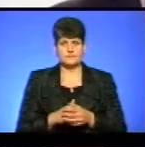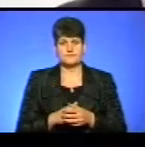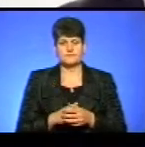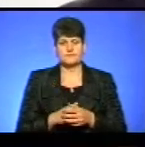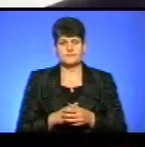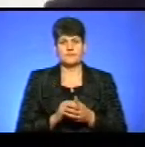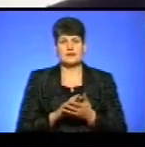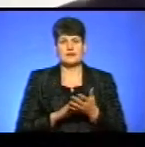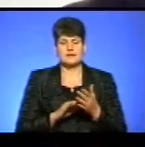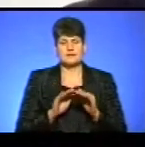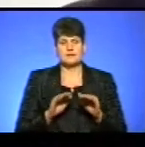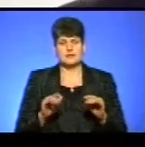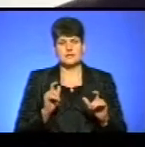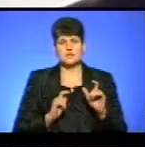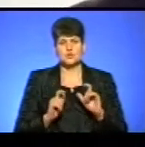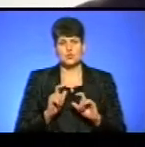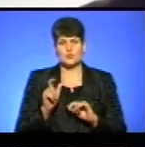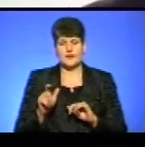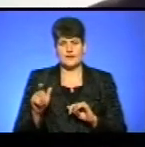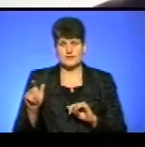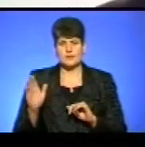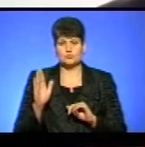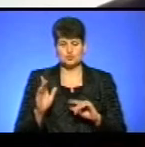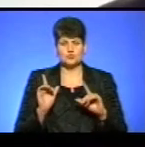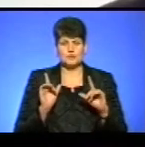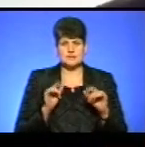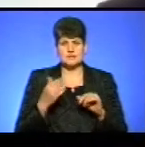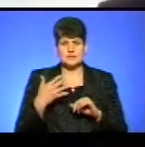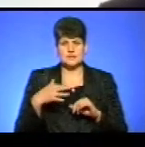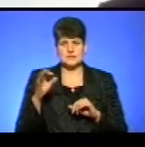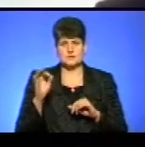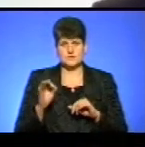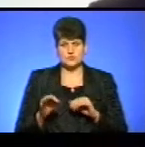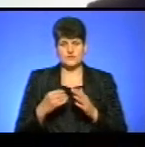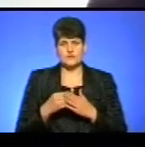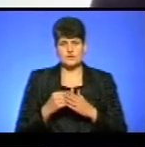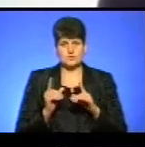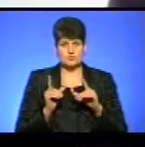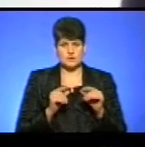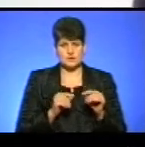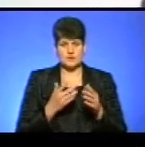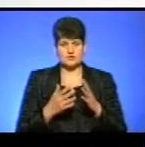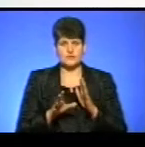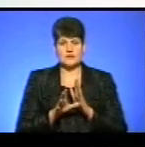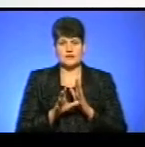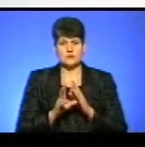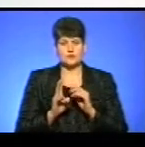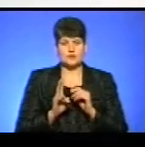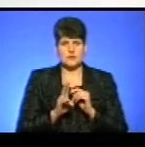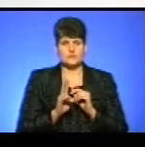Далі учні-студенти будуть їздити за 50% від вартості проїзду. Якщо в електротранспорті